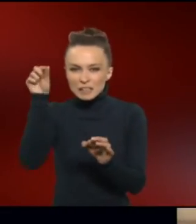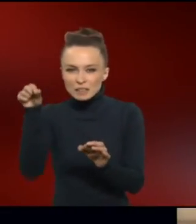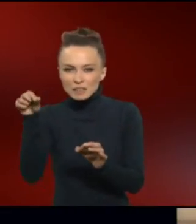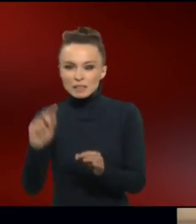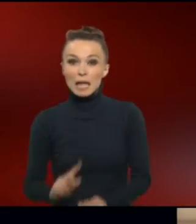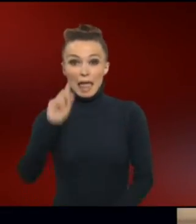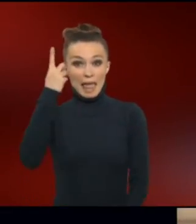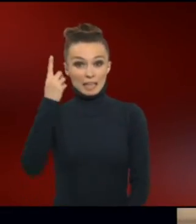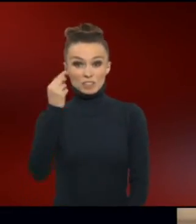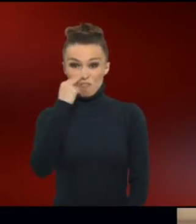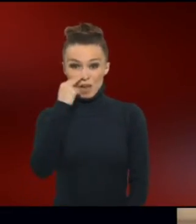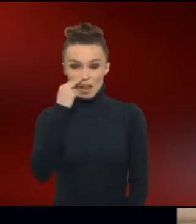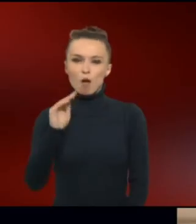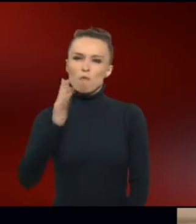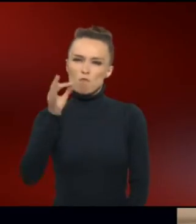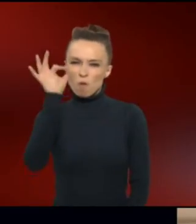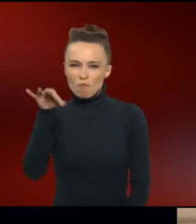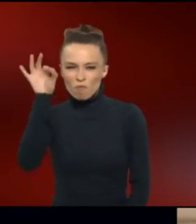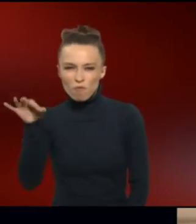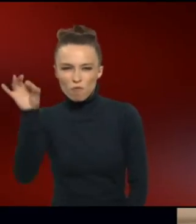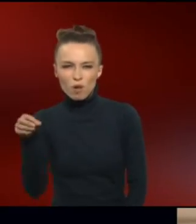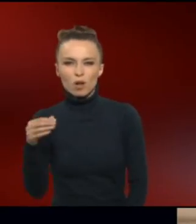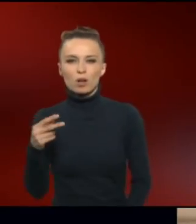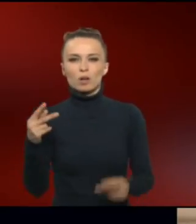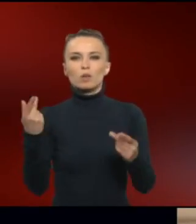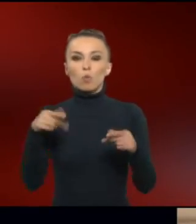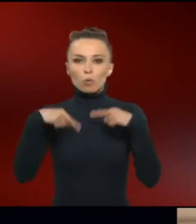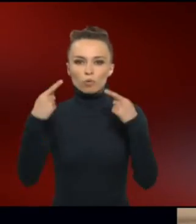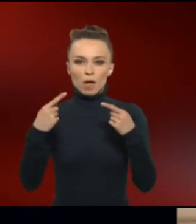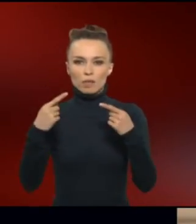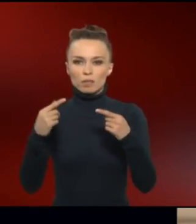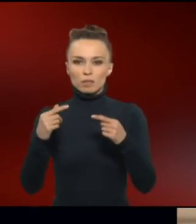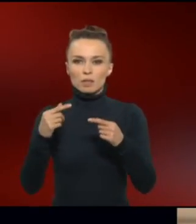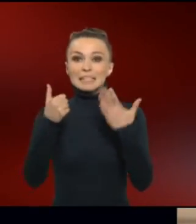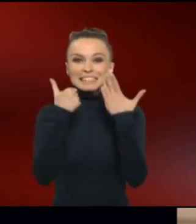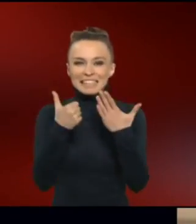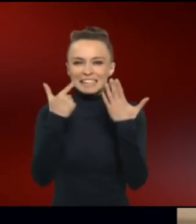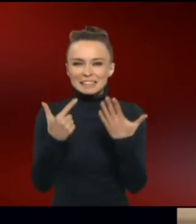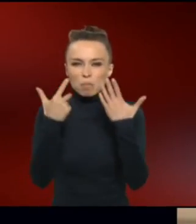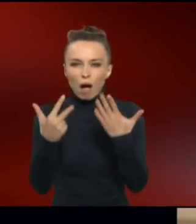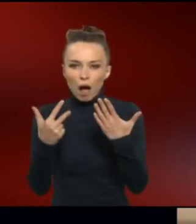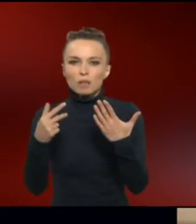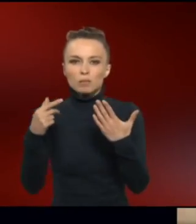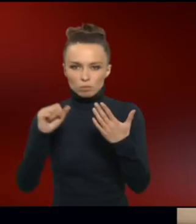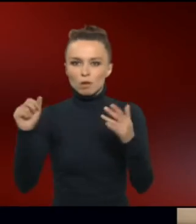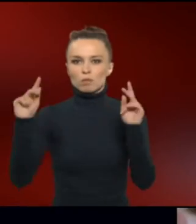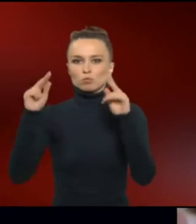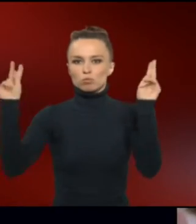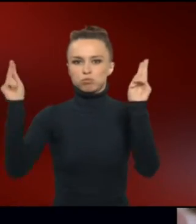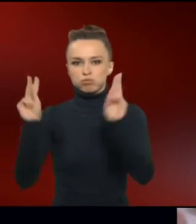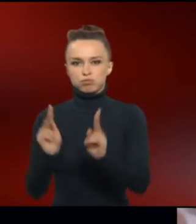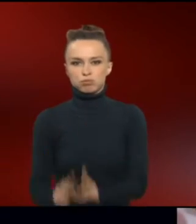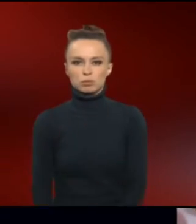Fehler treten auf bei fünf Elementen und nehmen dann dramatisch zu bei sechs, sieben, acht und so weiter Elementen.